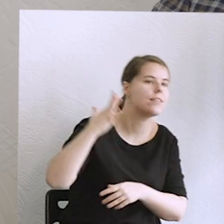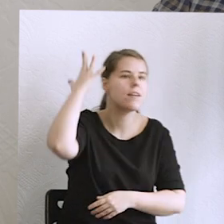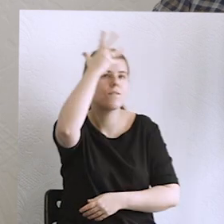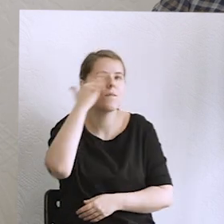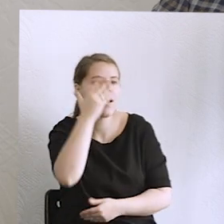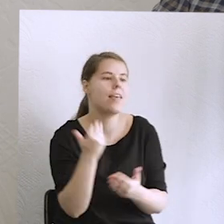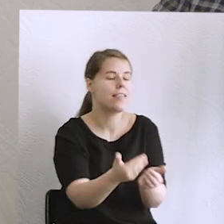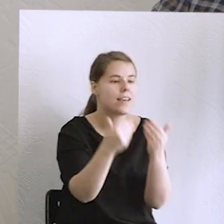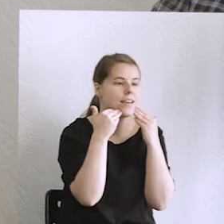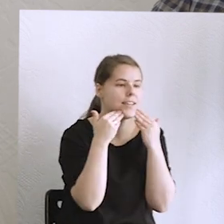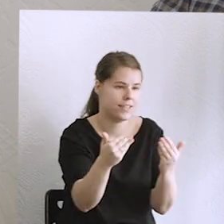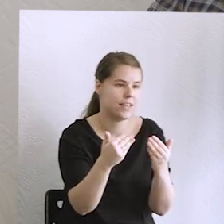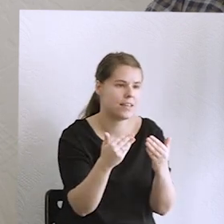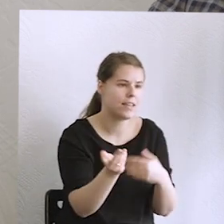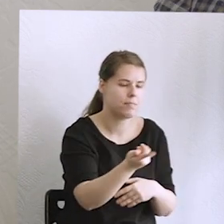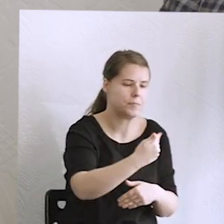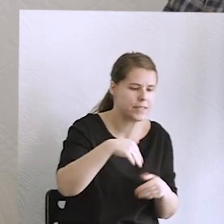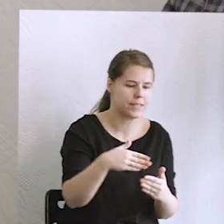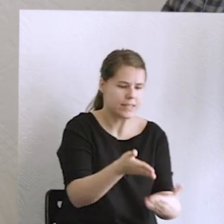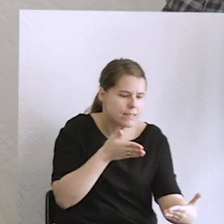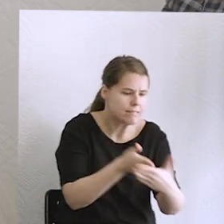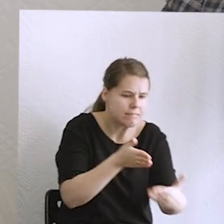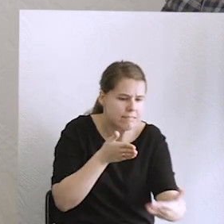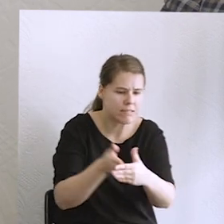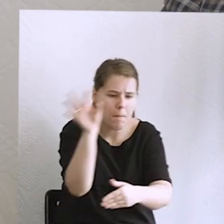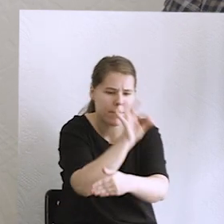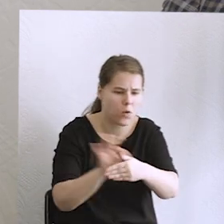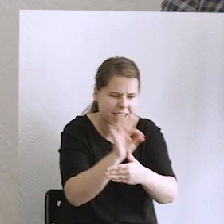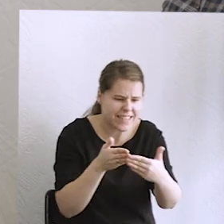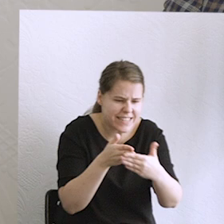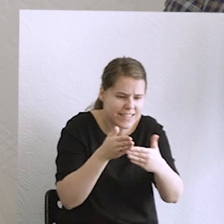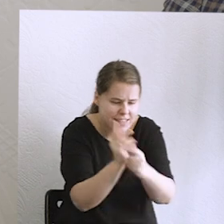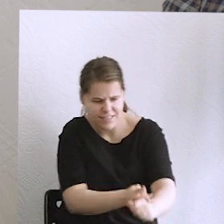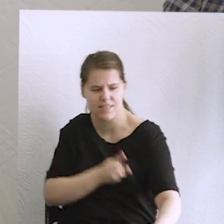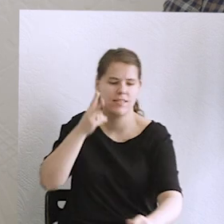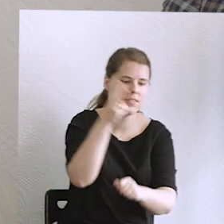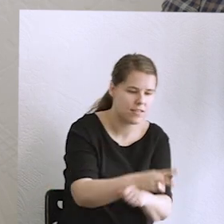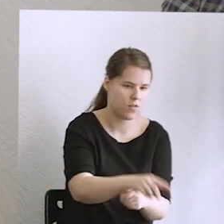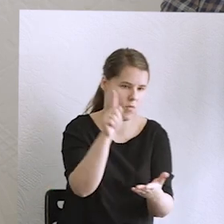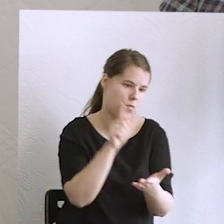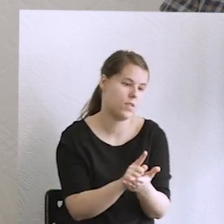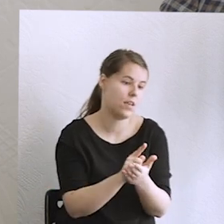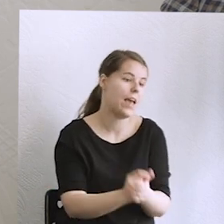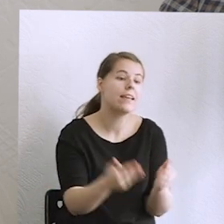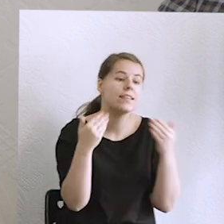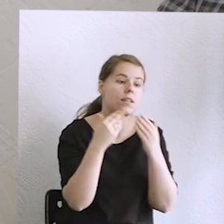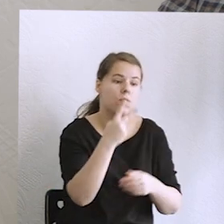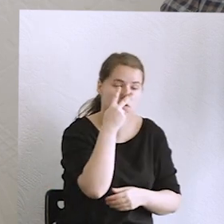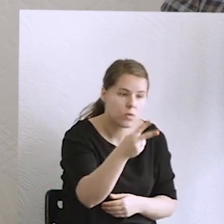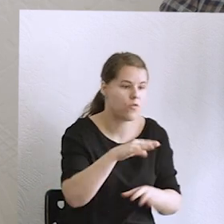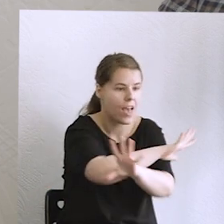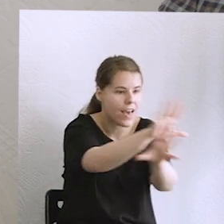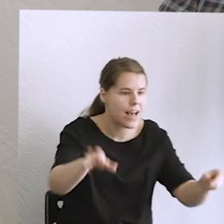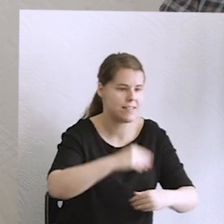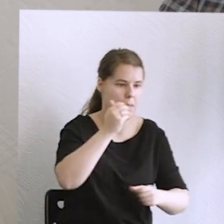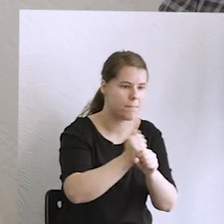obecne bariery blokujące udane, ale trudne projekty. Zobaczyć, że praca i budowanie dobra wspólnego ma